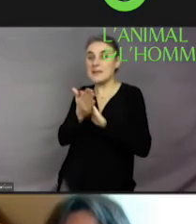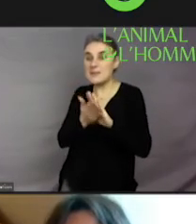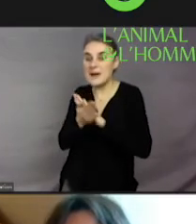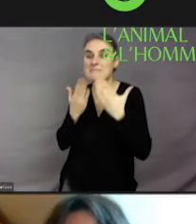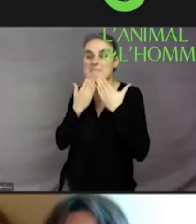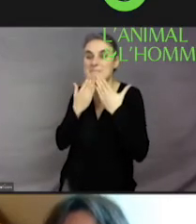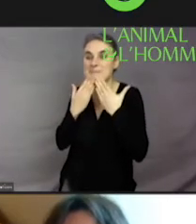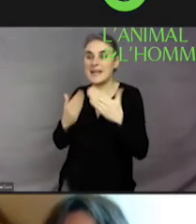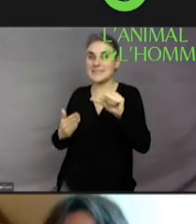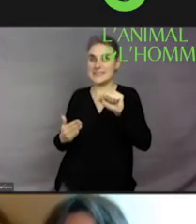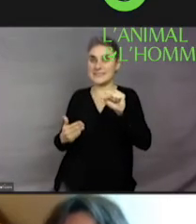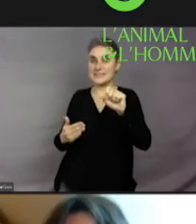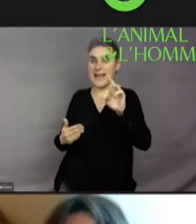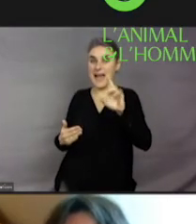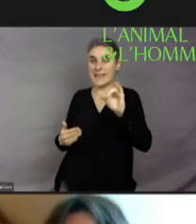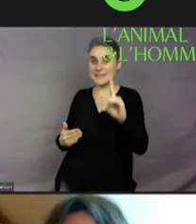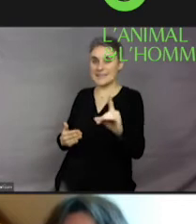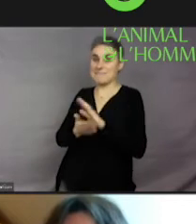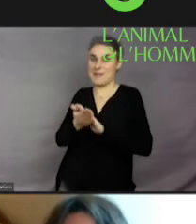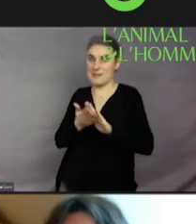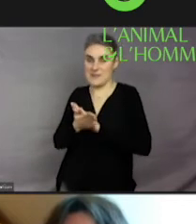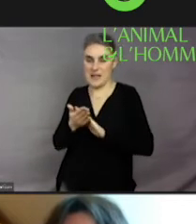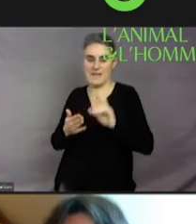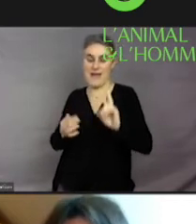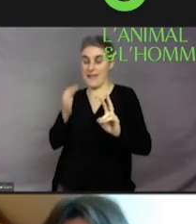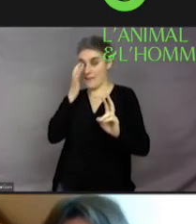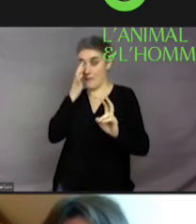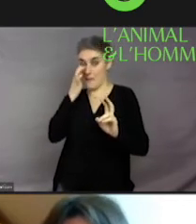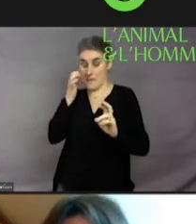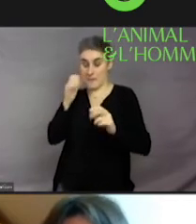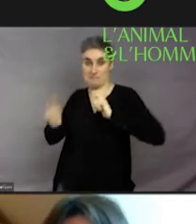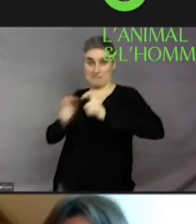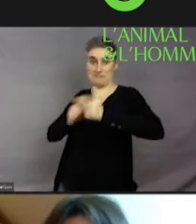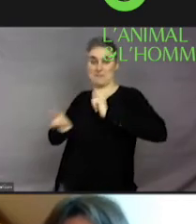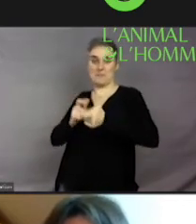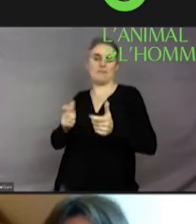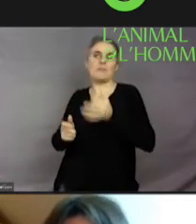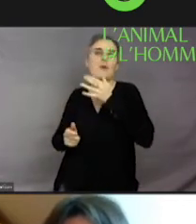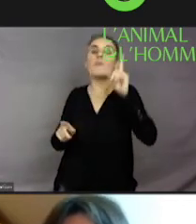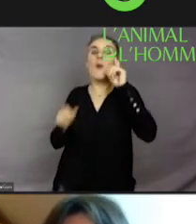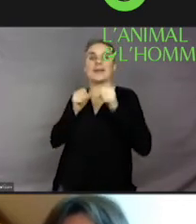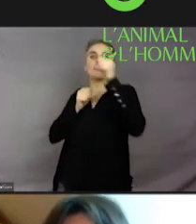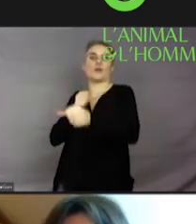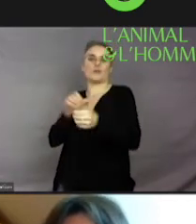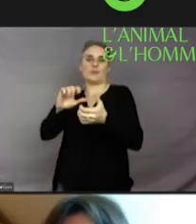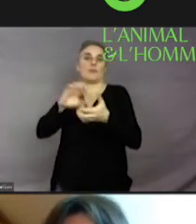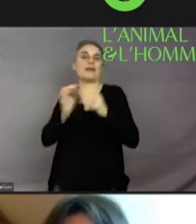Je n pas pu discuter trop avec vous parce que c'était compliqué au niveau technique. Ça, c'est un peu le problème de la visio.